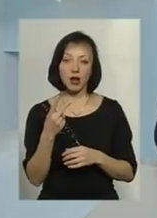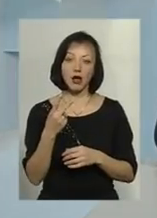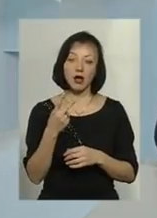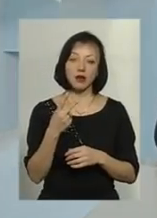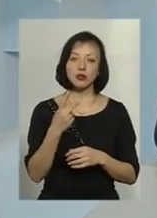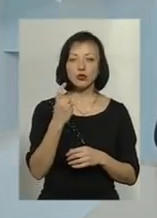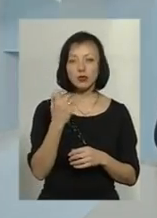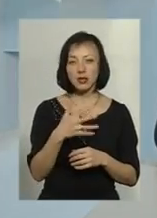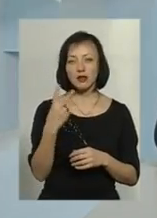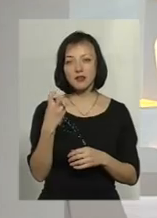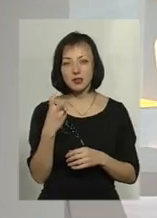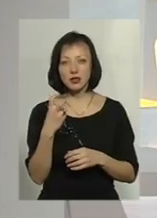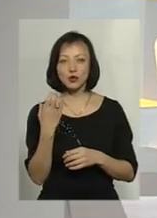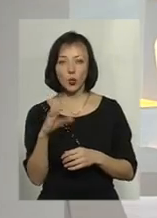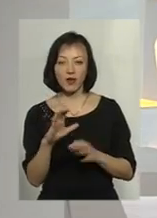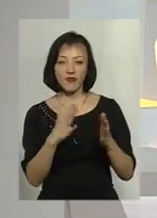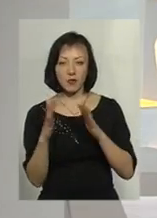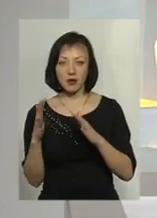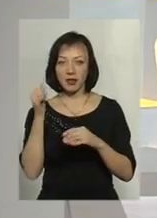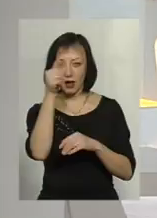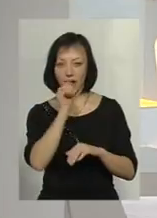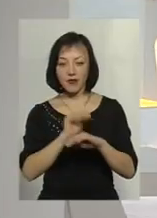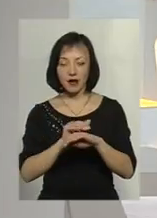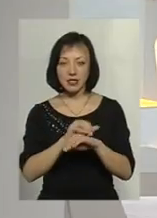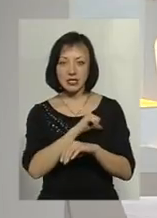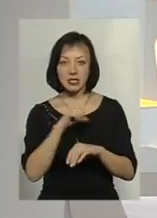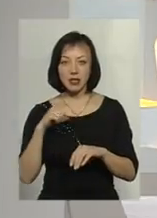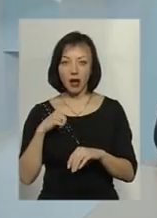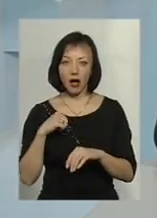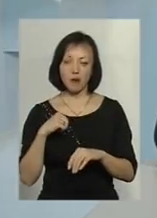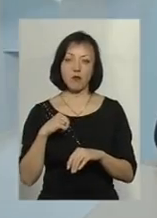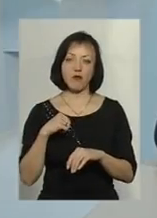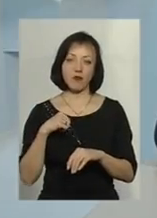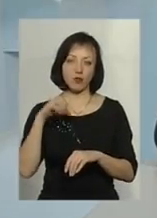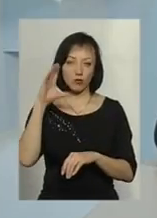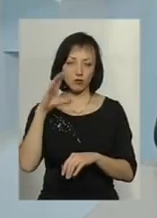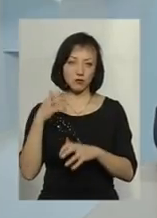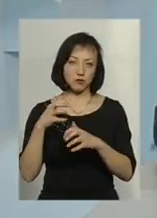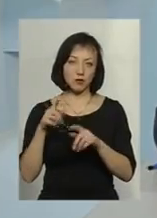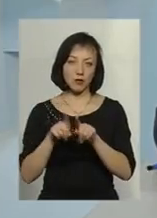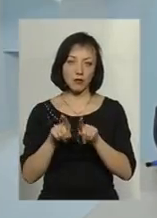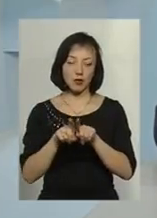випадків на рік по області буває, коли ми виявляємо самовільно встановлені привади,